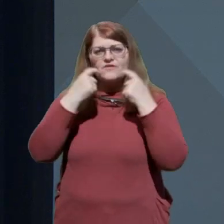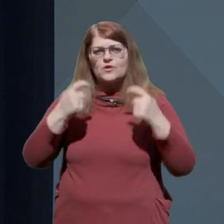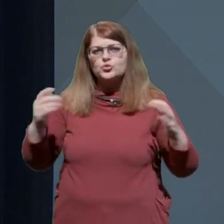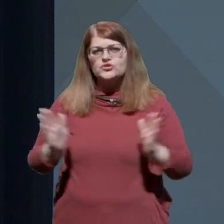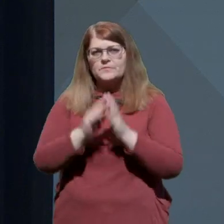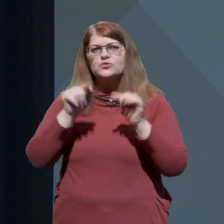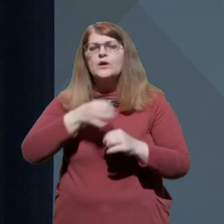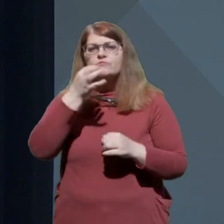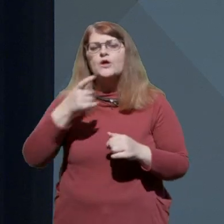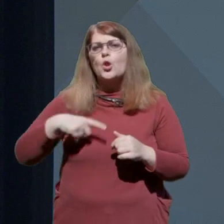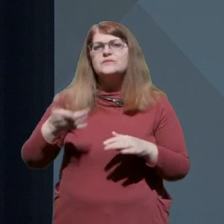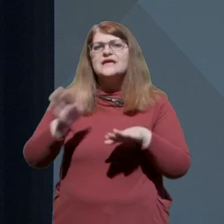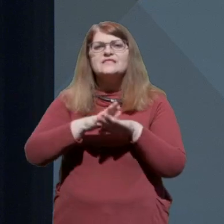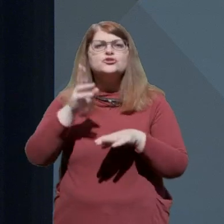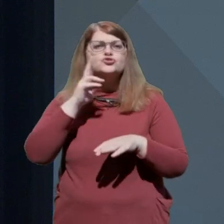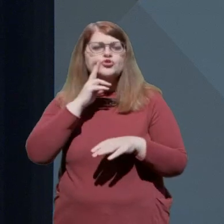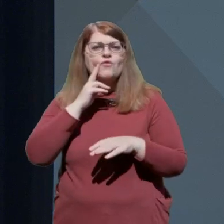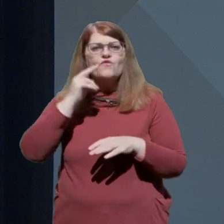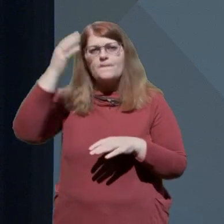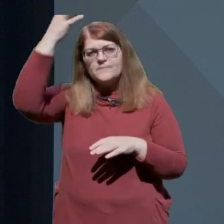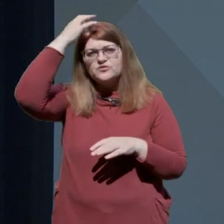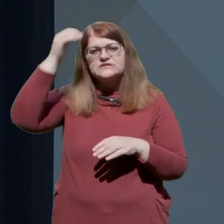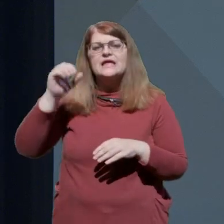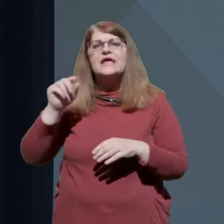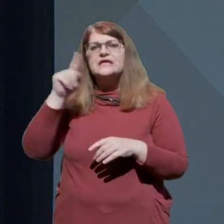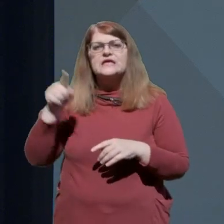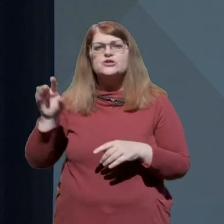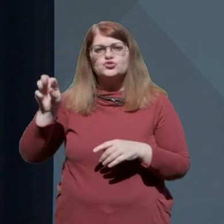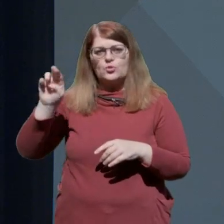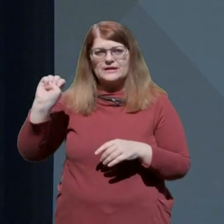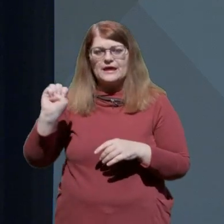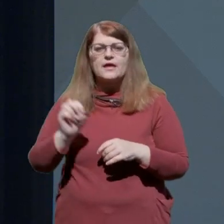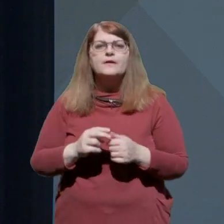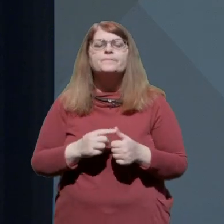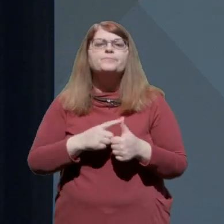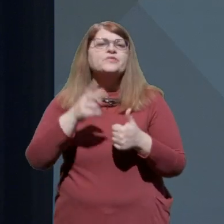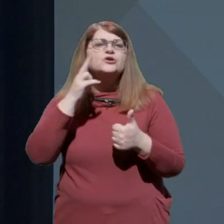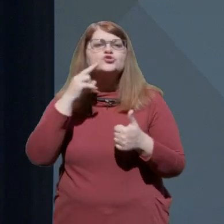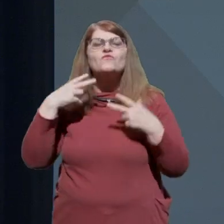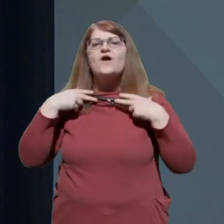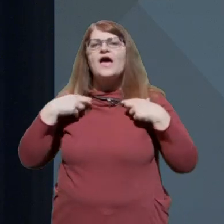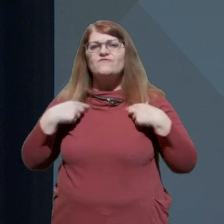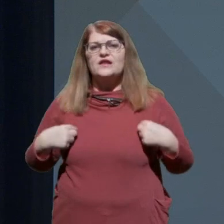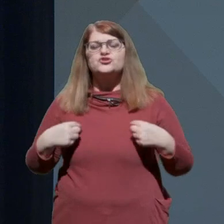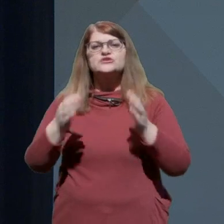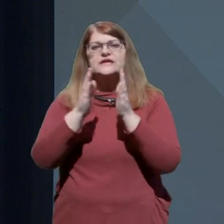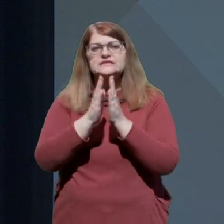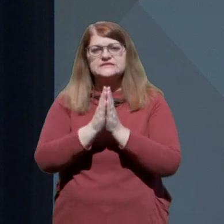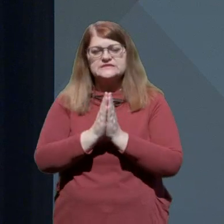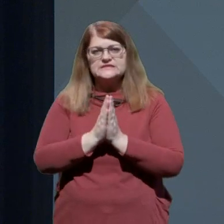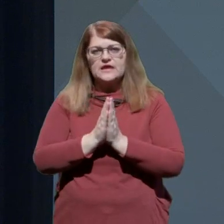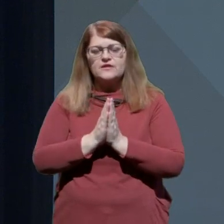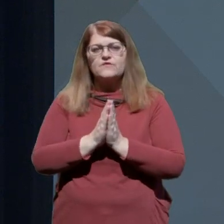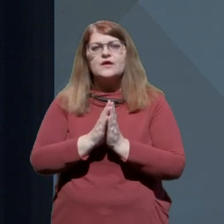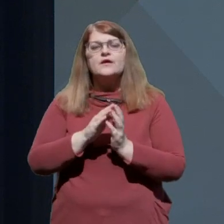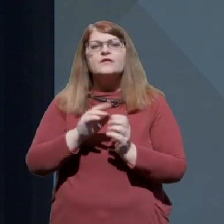nagovorili ljubljanski načkov Metropolit Monsenjor Stanislav Zore, škof Evangeličanske cerke Augsburške veroizpovedi v